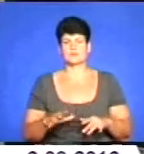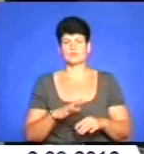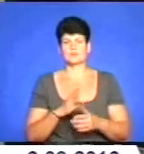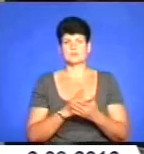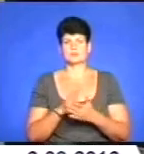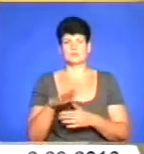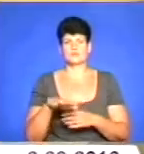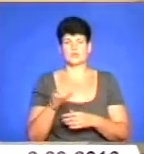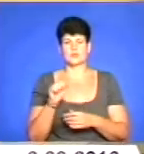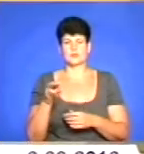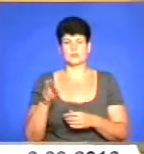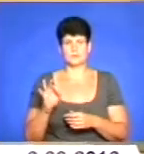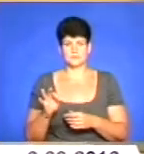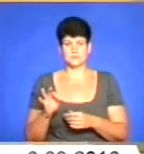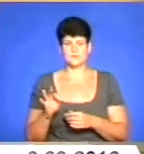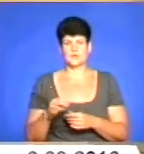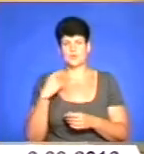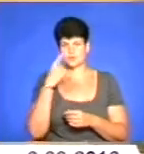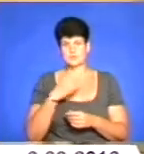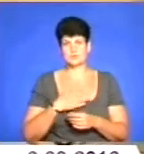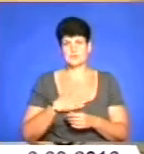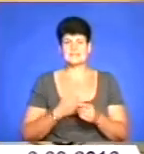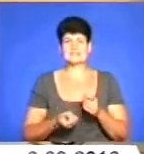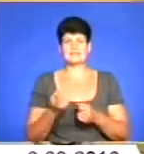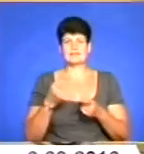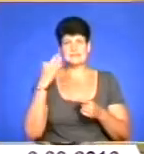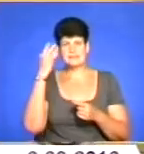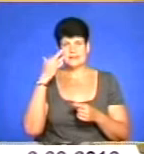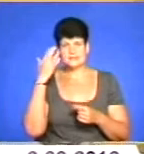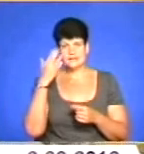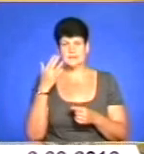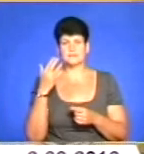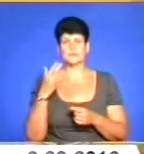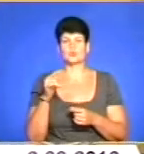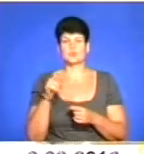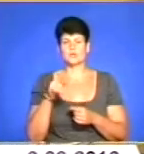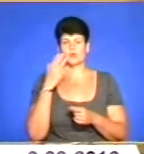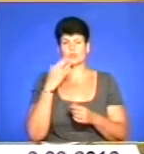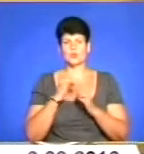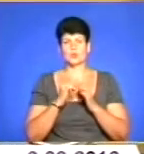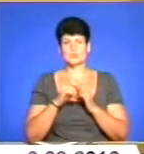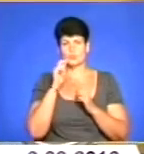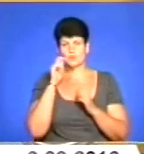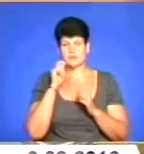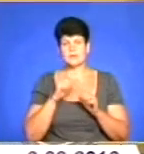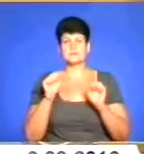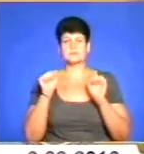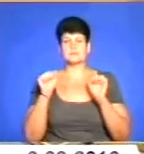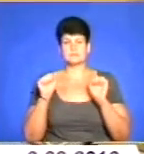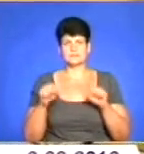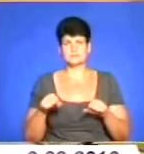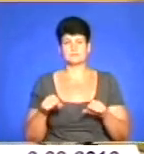АТО. Особисто в мене з'явилася така ідея на самій війні, тоді, коли кожен українець буде здатний